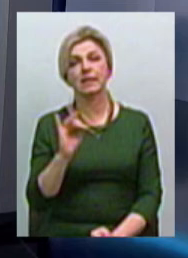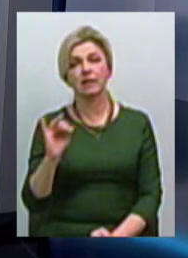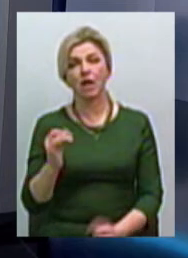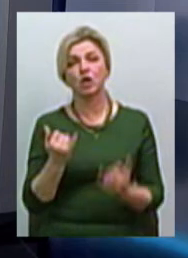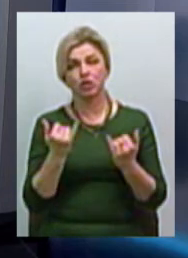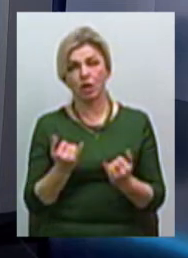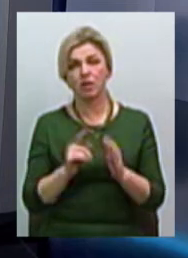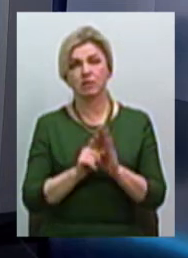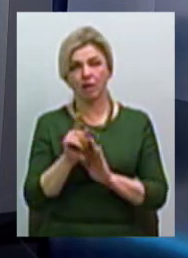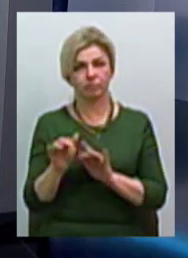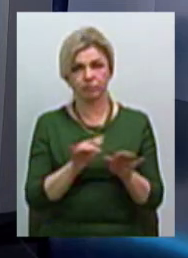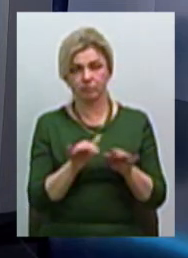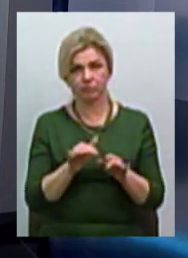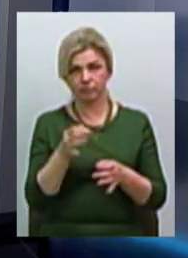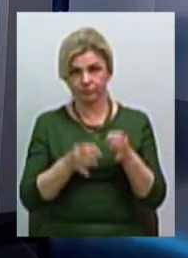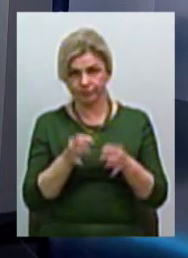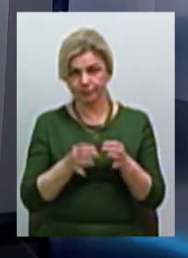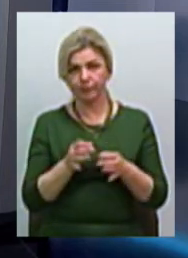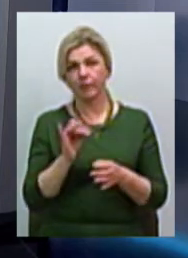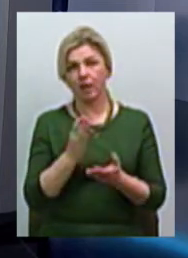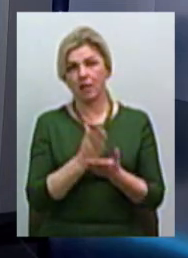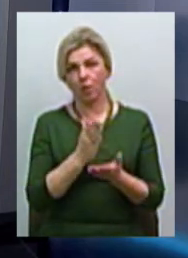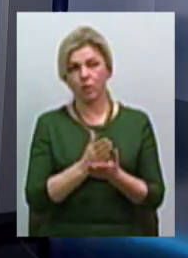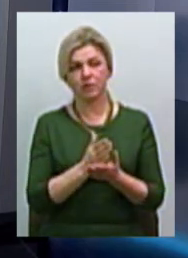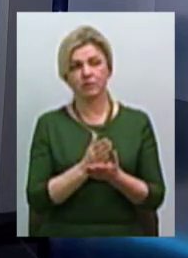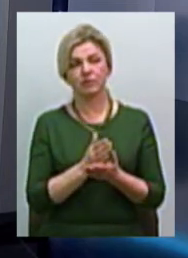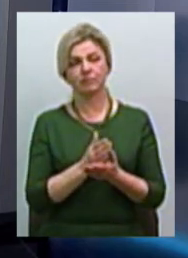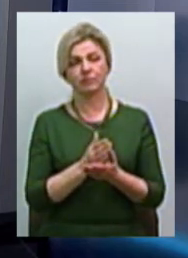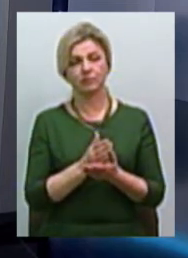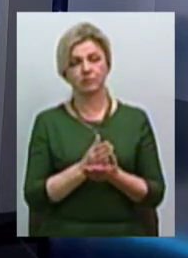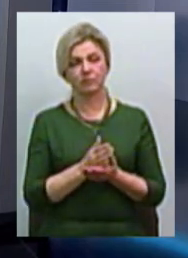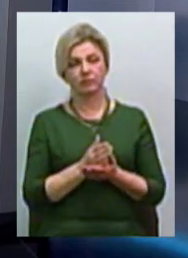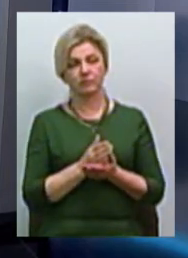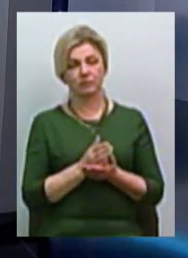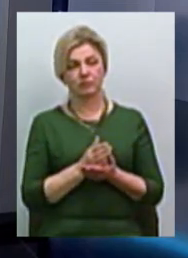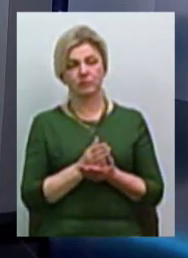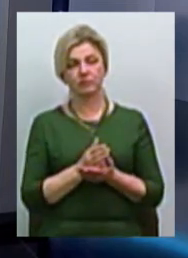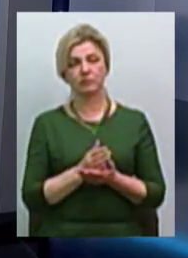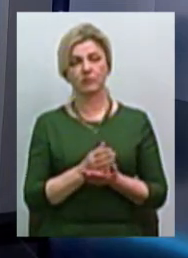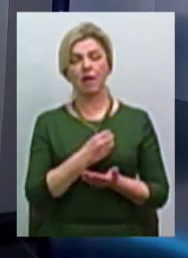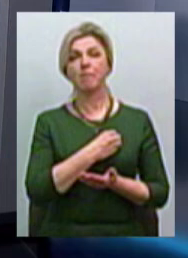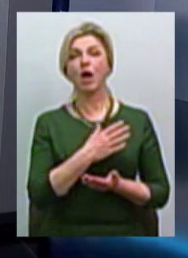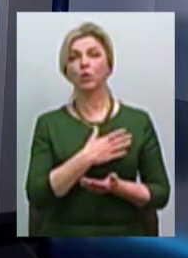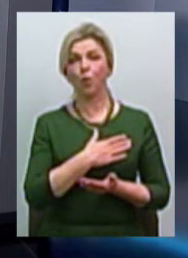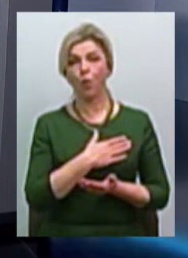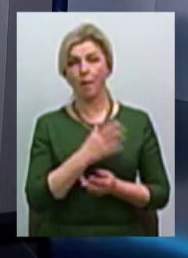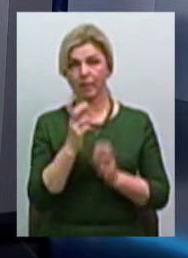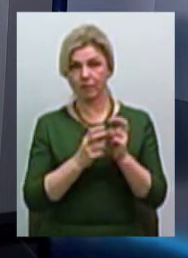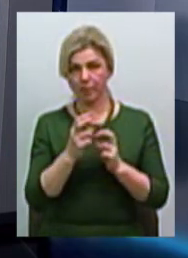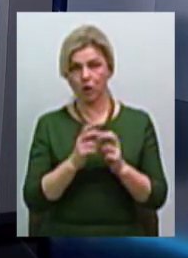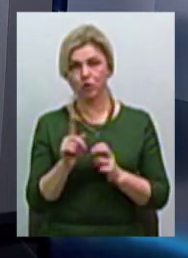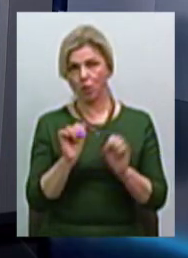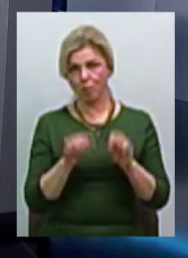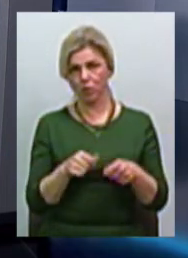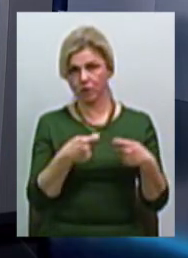відкрити провадження і знаходиться відповідне майно для того, щоб можна було його